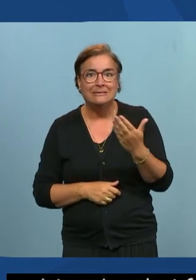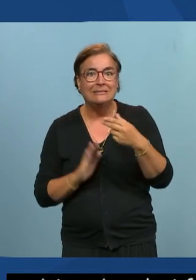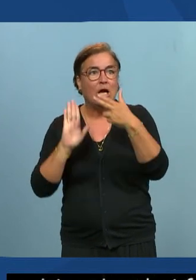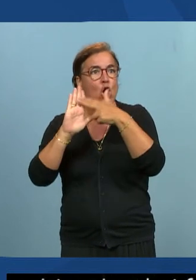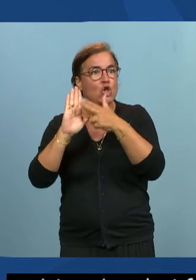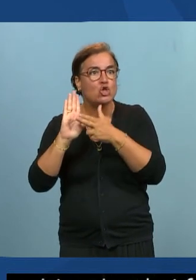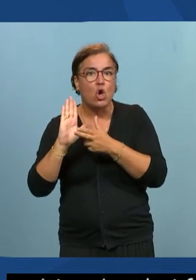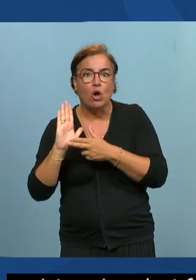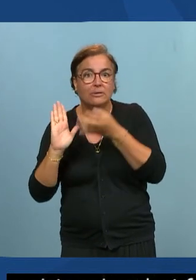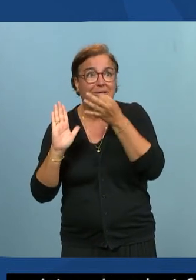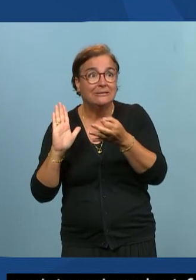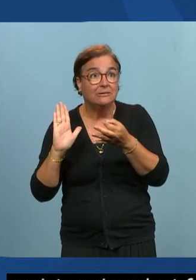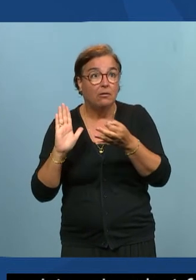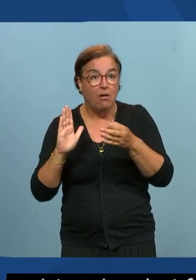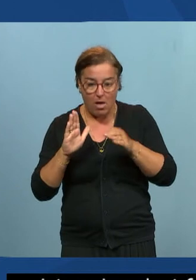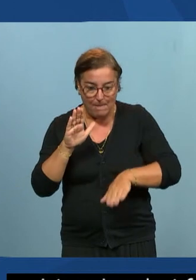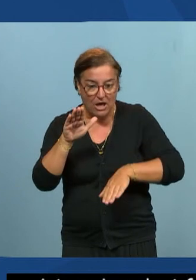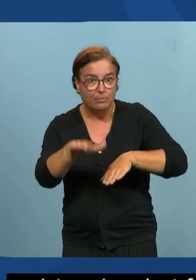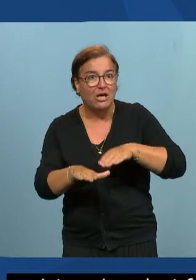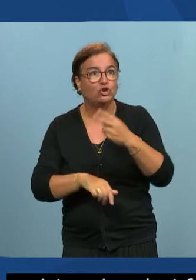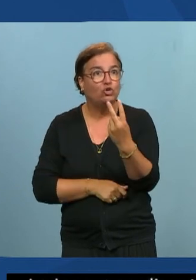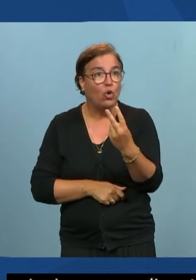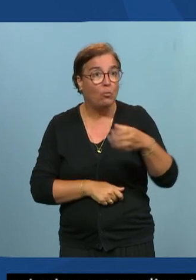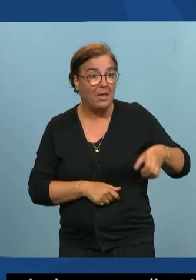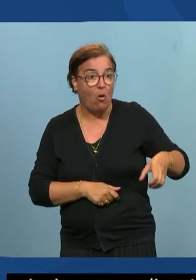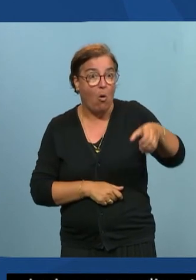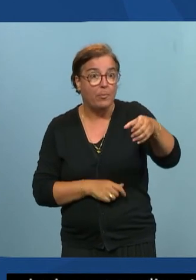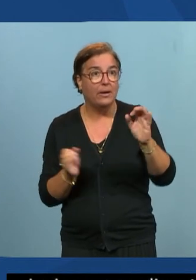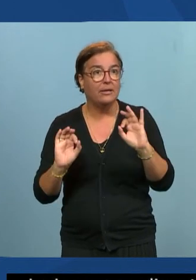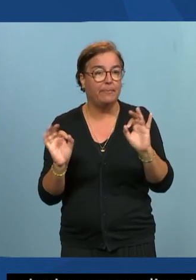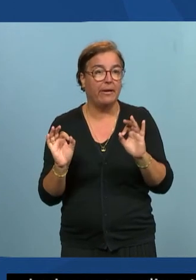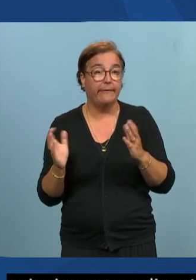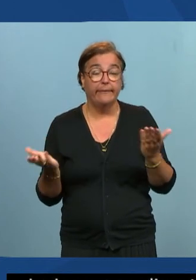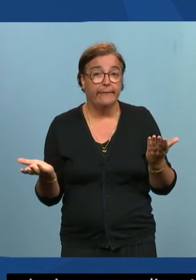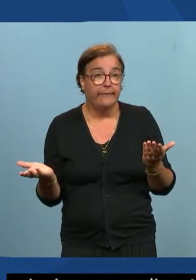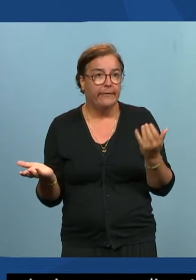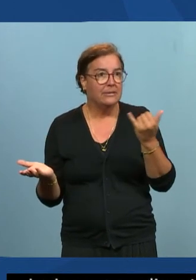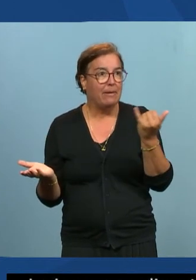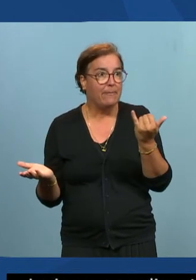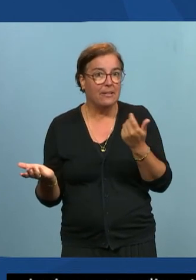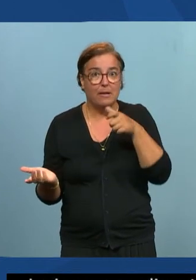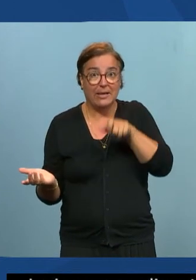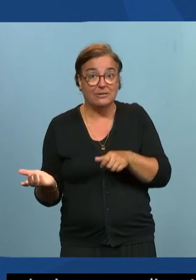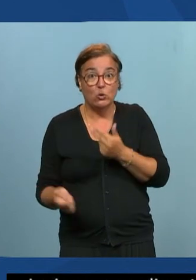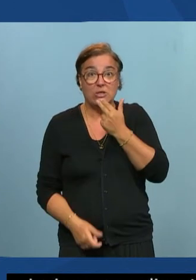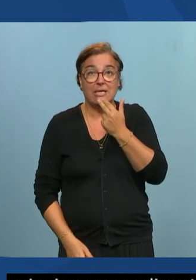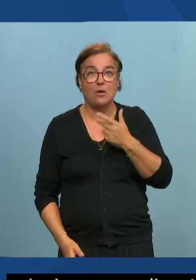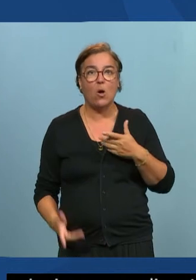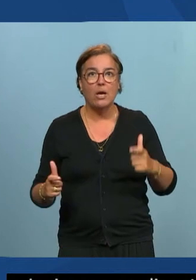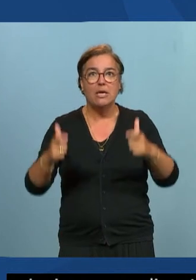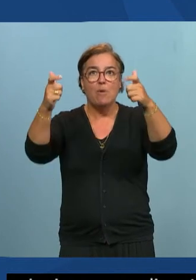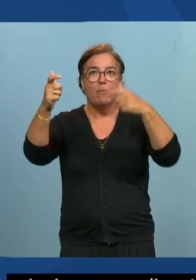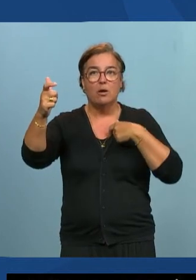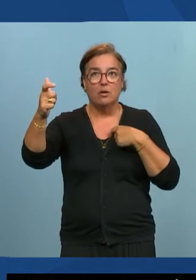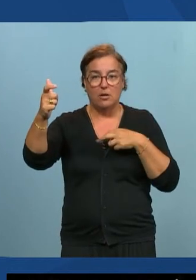deux marches à l'entrée et qu n pas de rampe l'utilisateur ça va le rajouter dans son retour d'expérience il sera nul c'est-à qu va arriver devant l'immeuble et puis il va vous dire il y deux